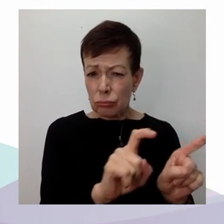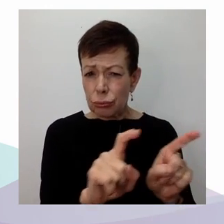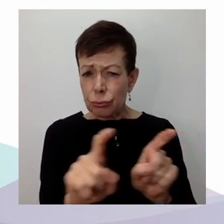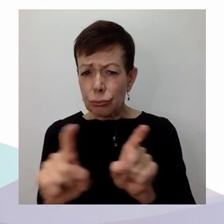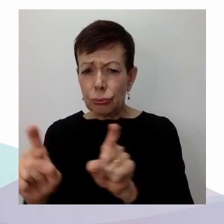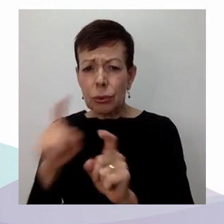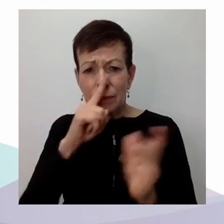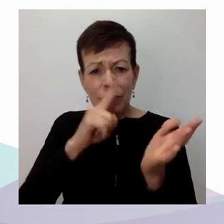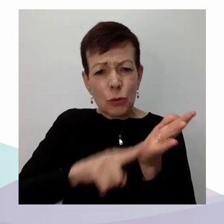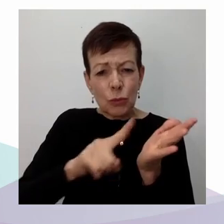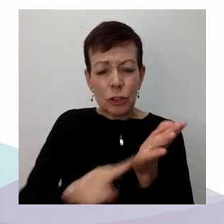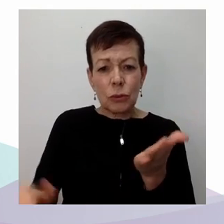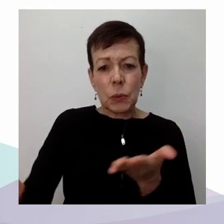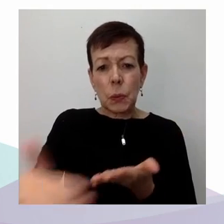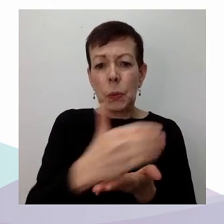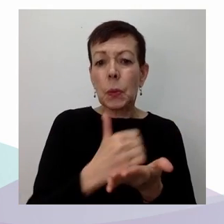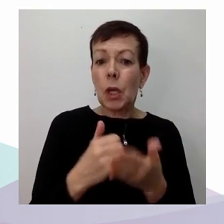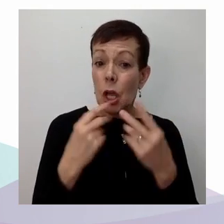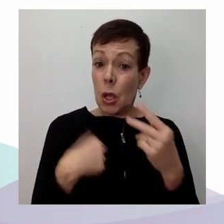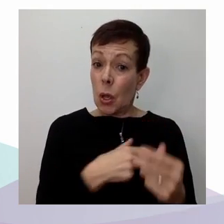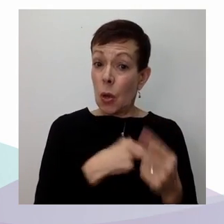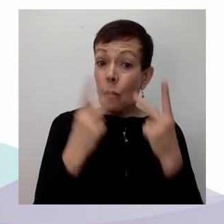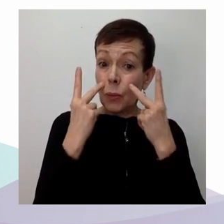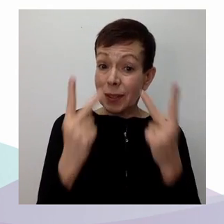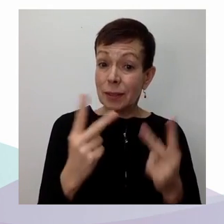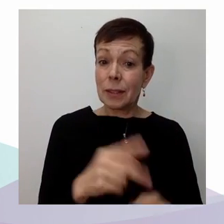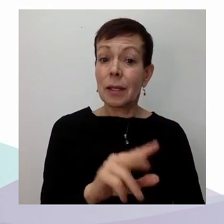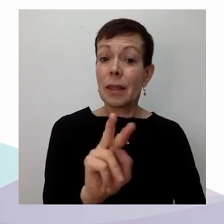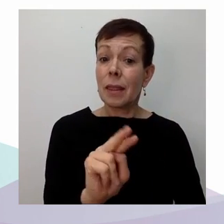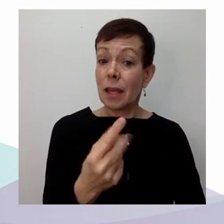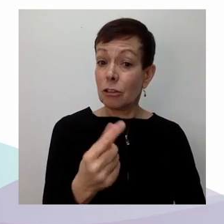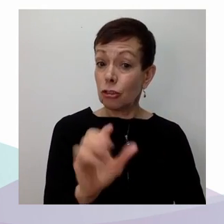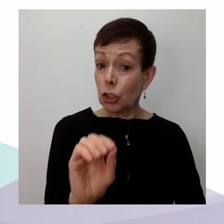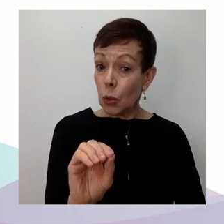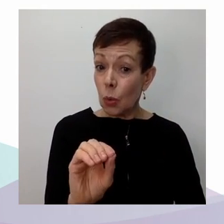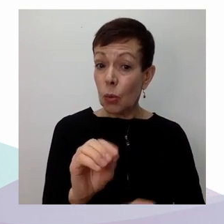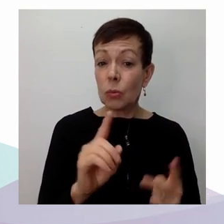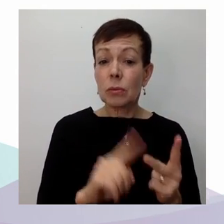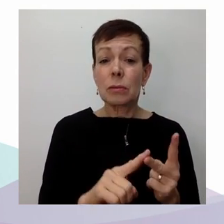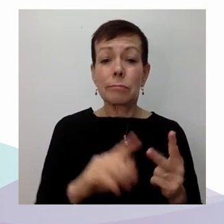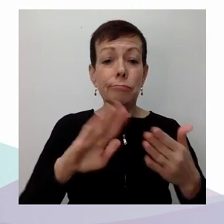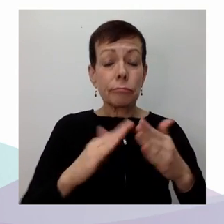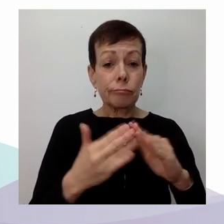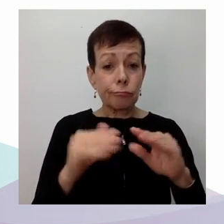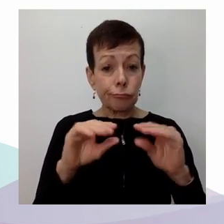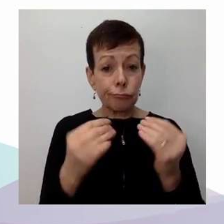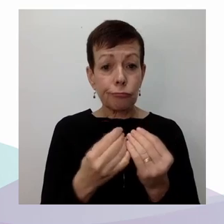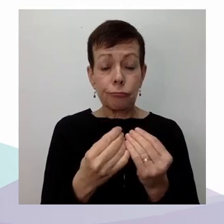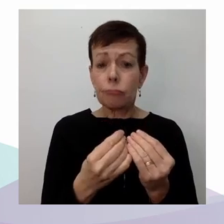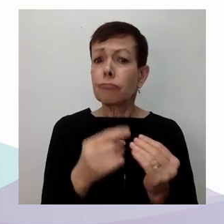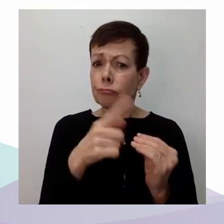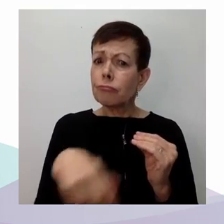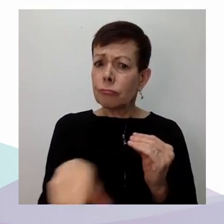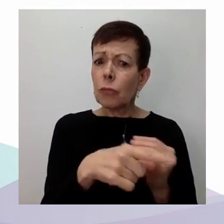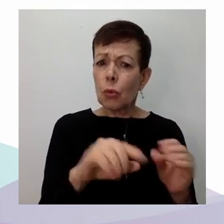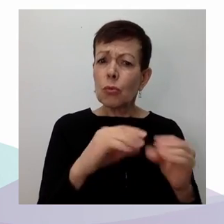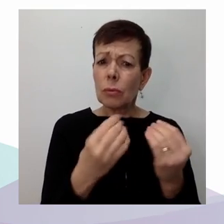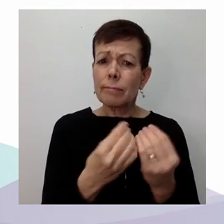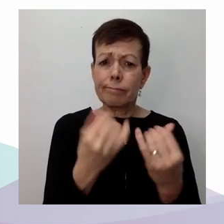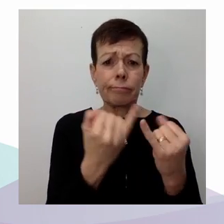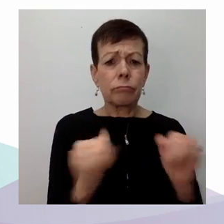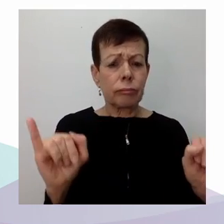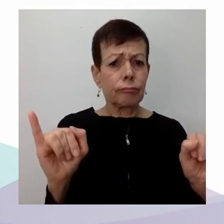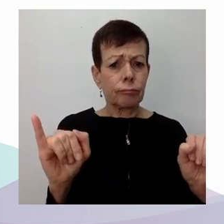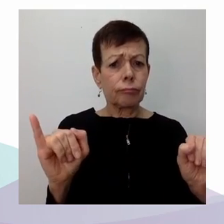'inscrivent dans la tradition de l'action communautaire autonome existent pour, bien sûr, créer des programmes, offrir du